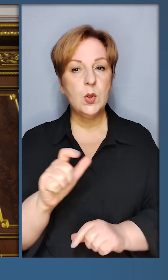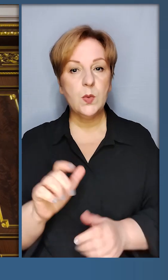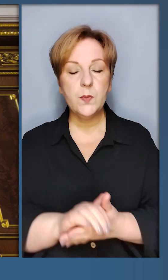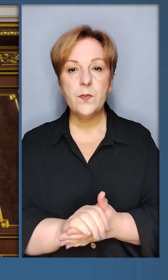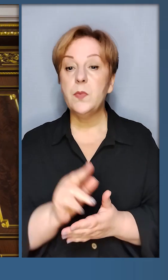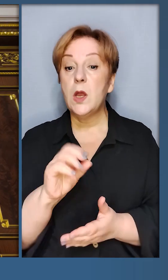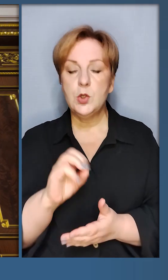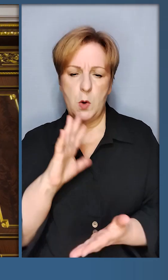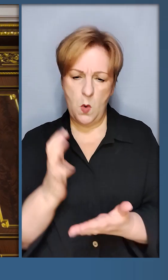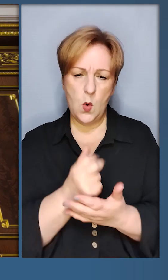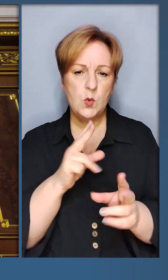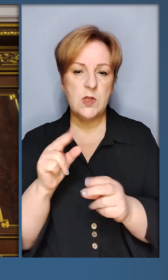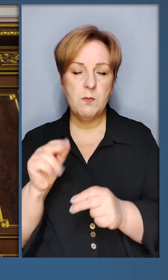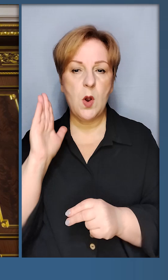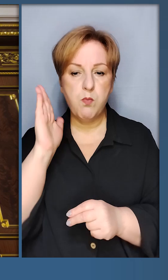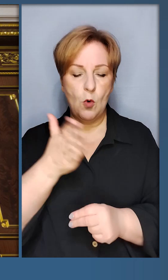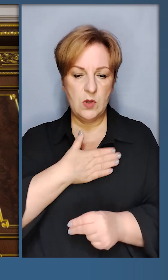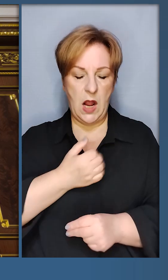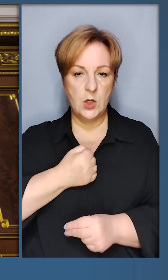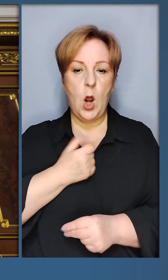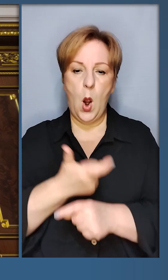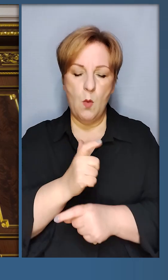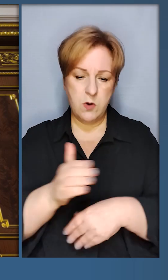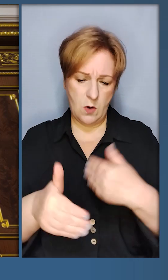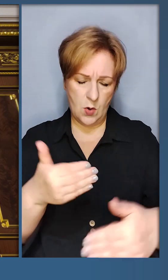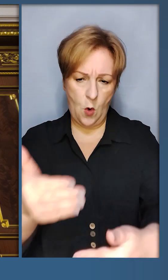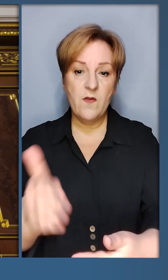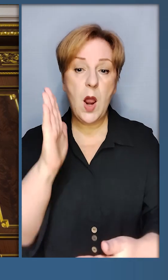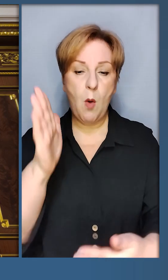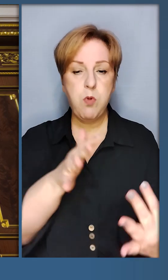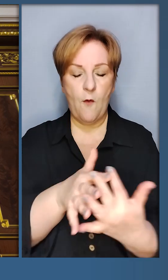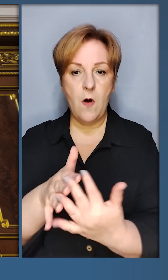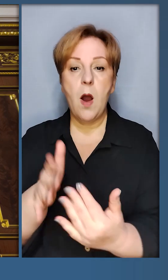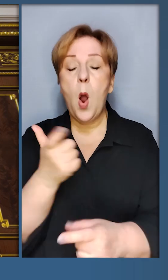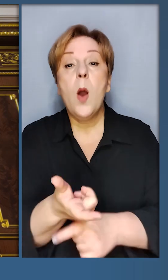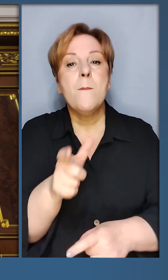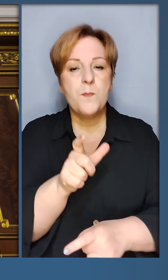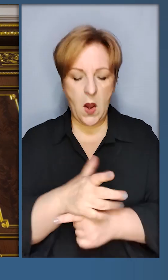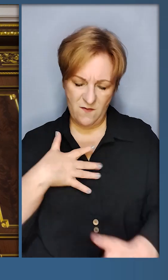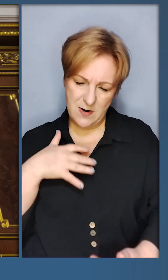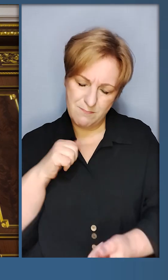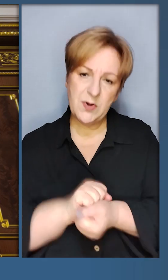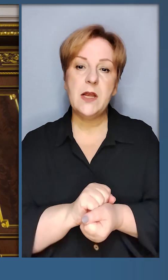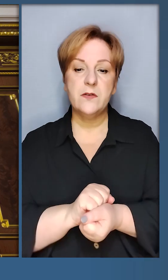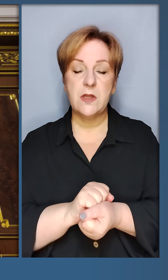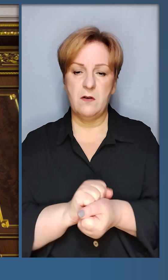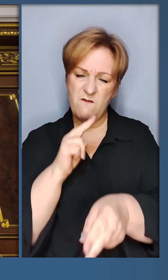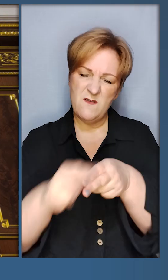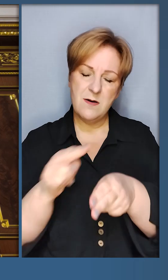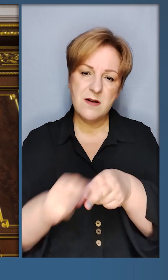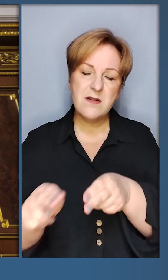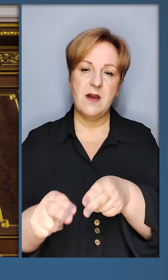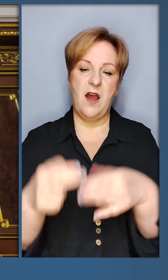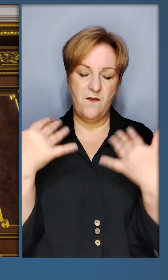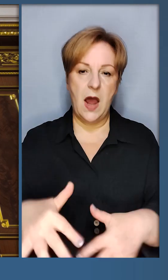Чим успішніші будуть наші воїни, чим більше руху вперед буде на фронті, чим більш принципові втрати